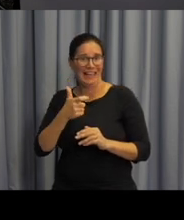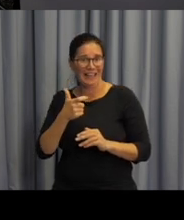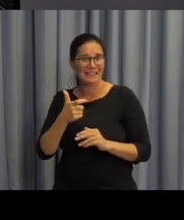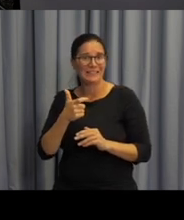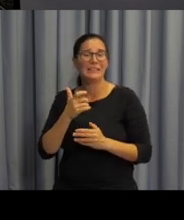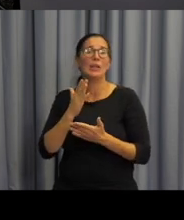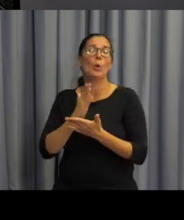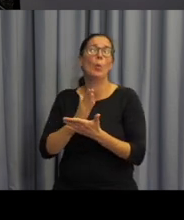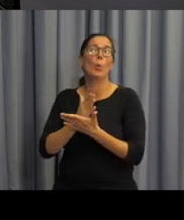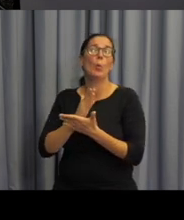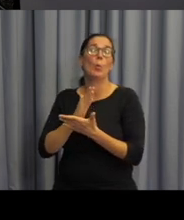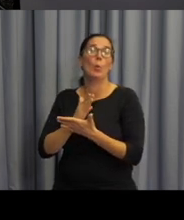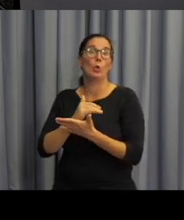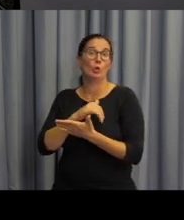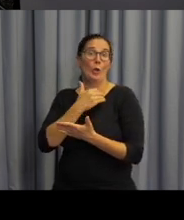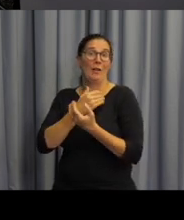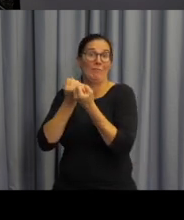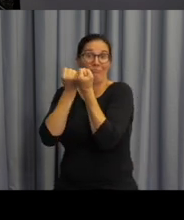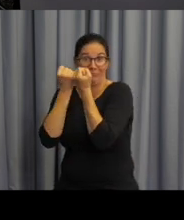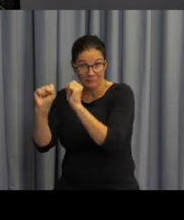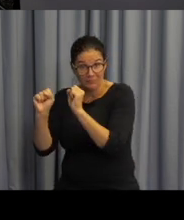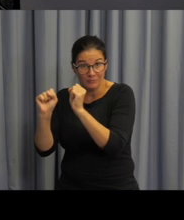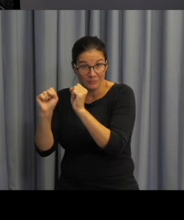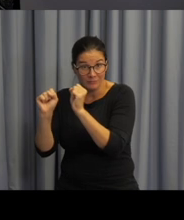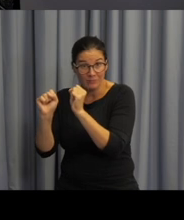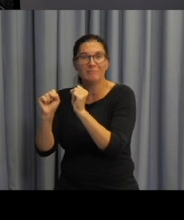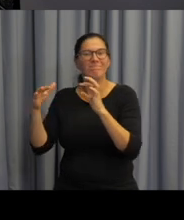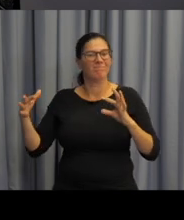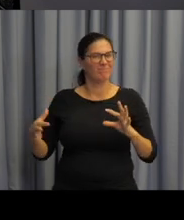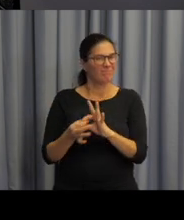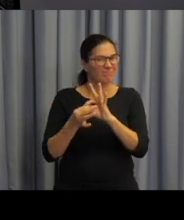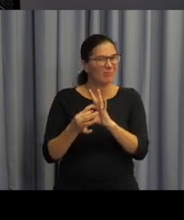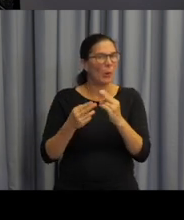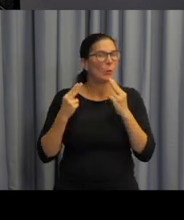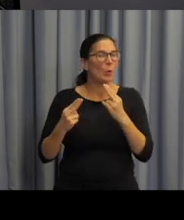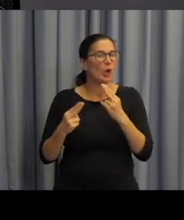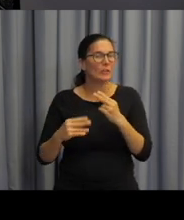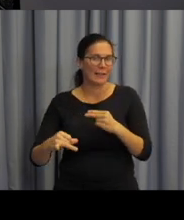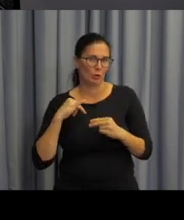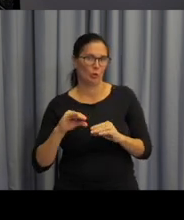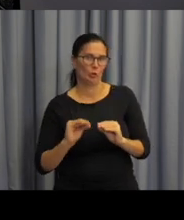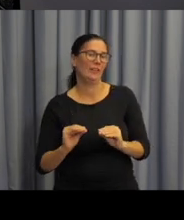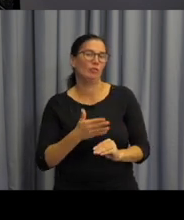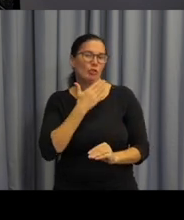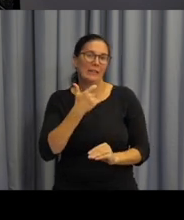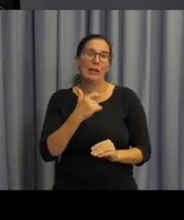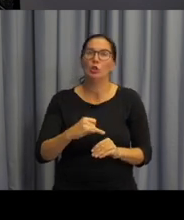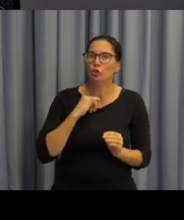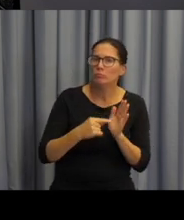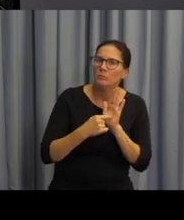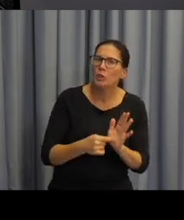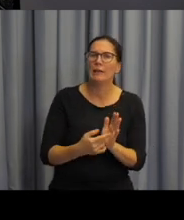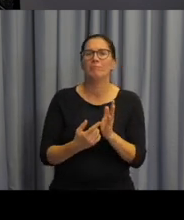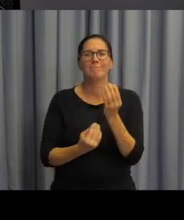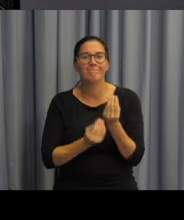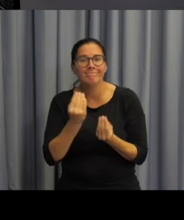nezanedbatelný a velký vliv to, jak brzy se s češtinou začnou potkávat a jak brzy